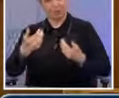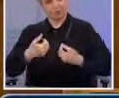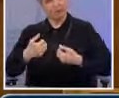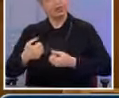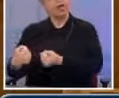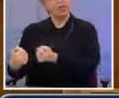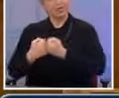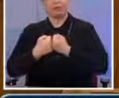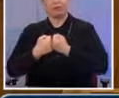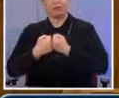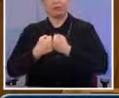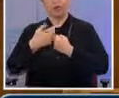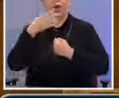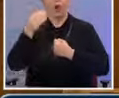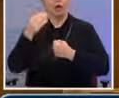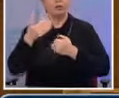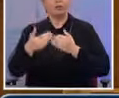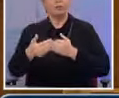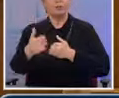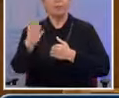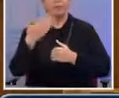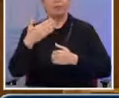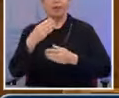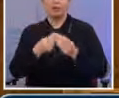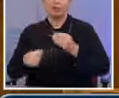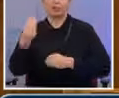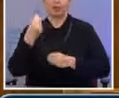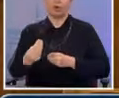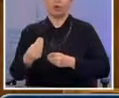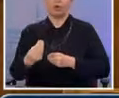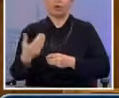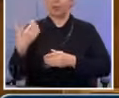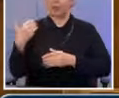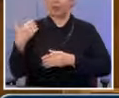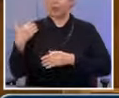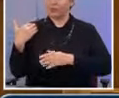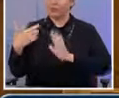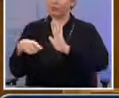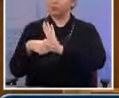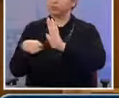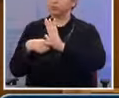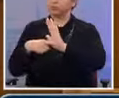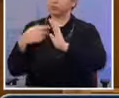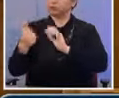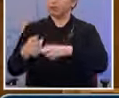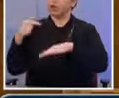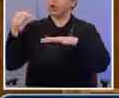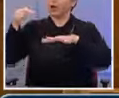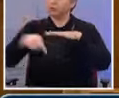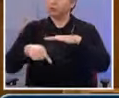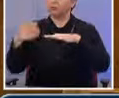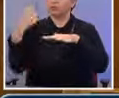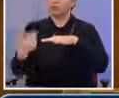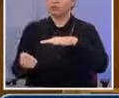αύριο. Για να αποκαταστήσουμε τις απώλειες των τελευταίων χρόνων, να φέρουμε θέσεις εργασίας και να